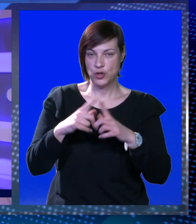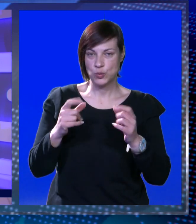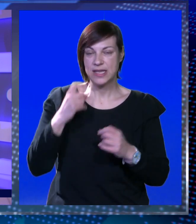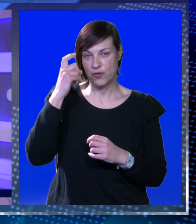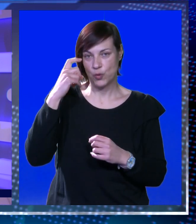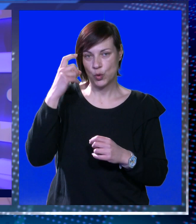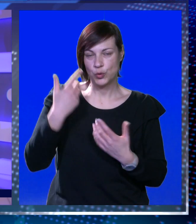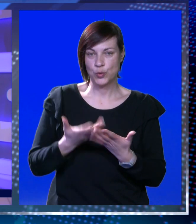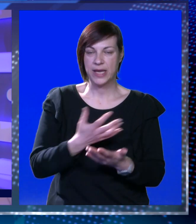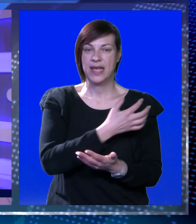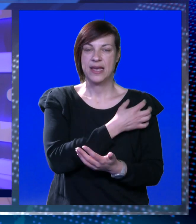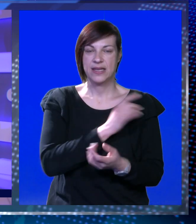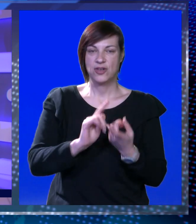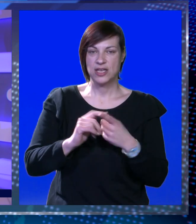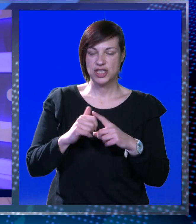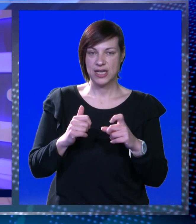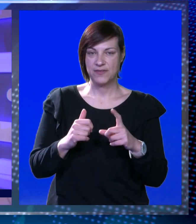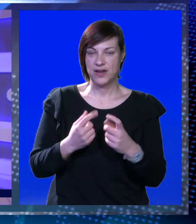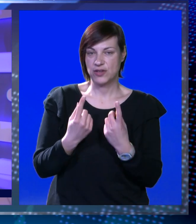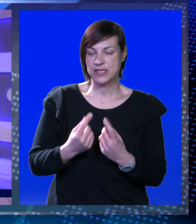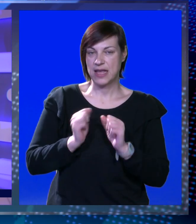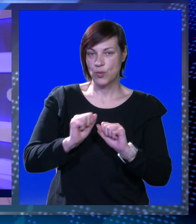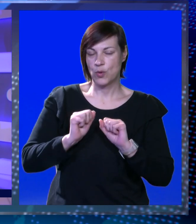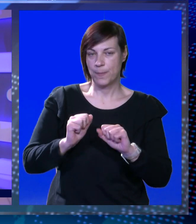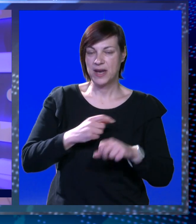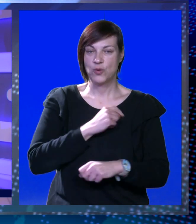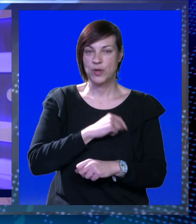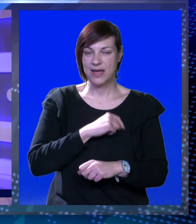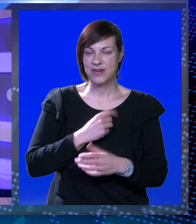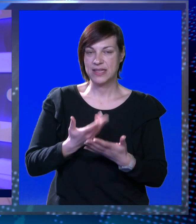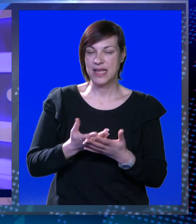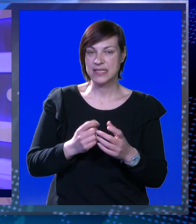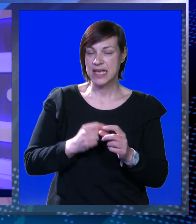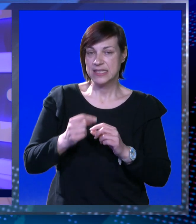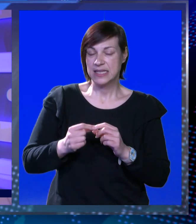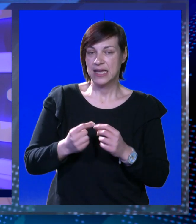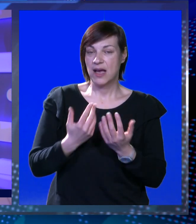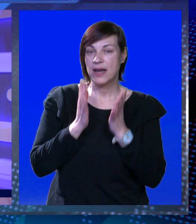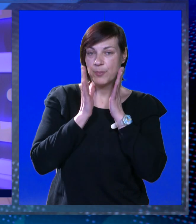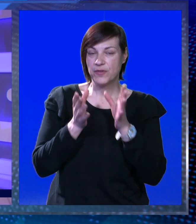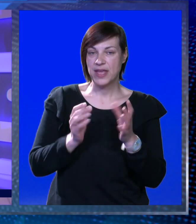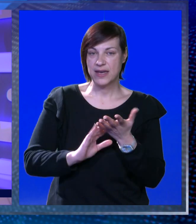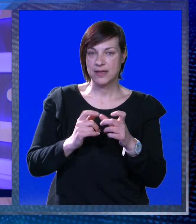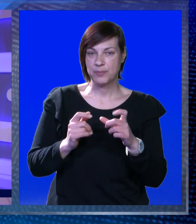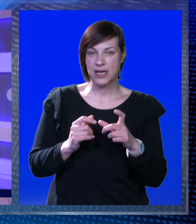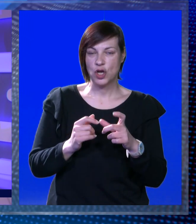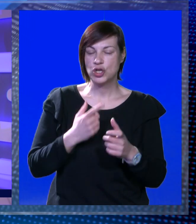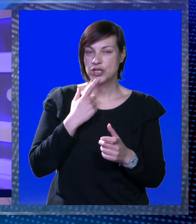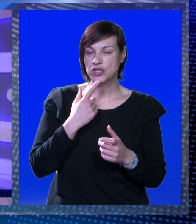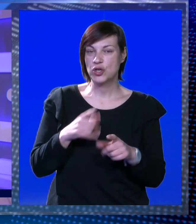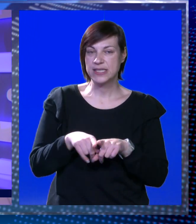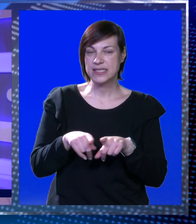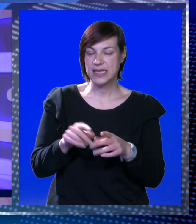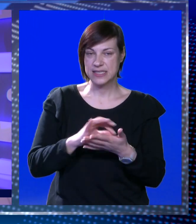ovoj ustanovi u kulturi. Gradonačenik Mato Franković stao je u obranu ravnateljice, a sindikalni povjerenik muzeja Darko Milošević,